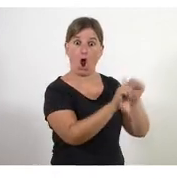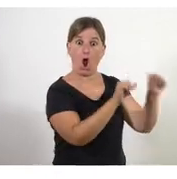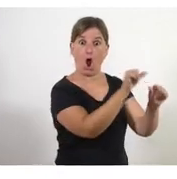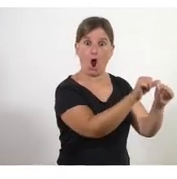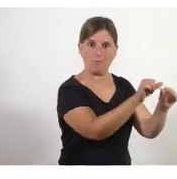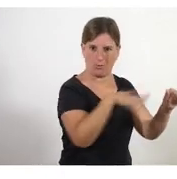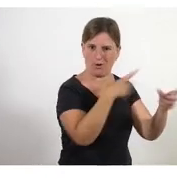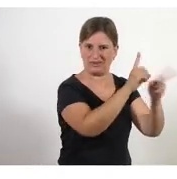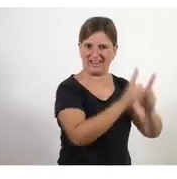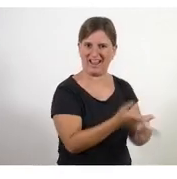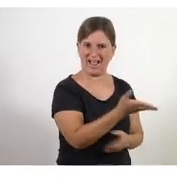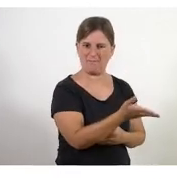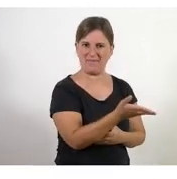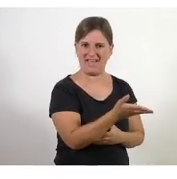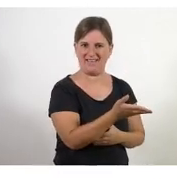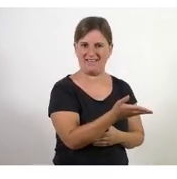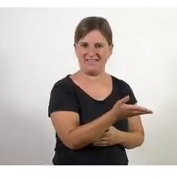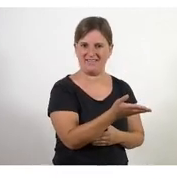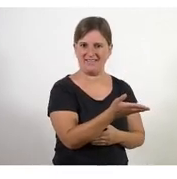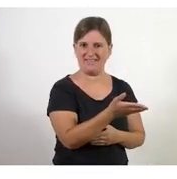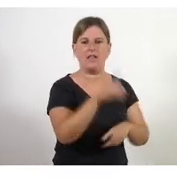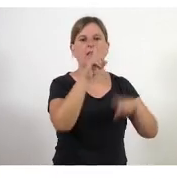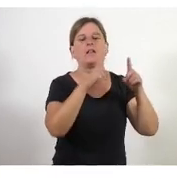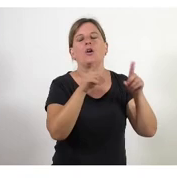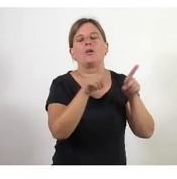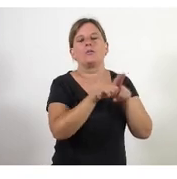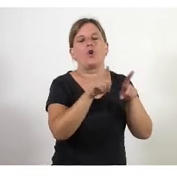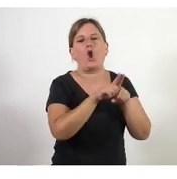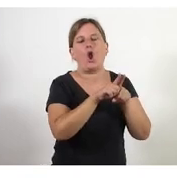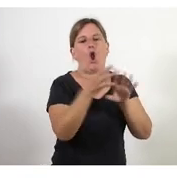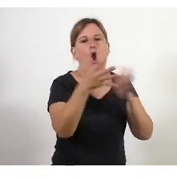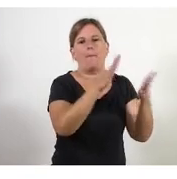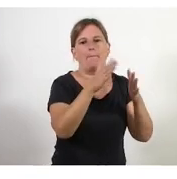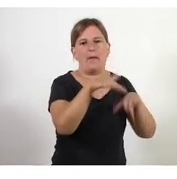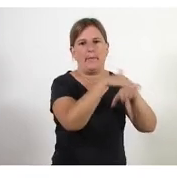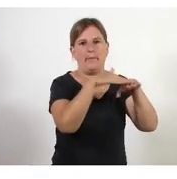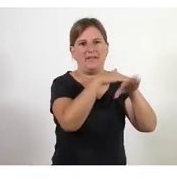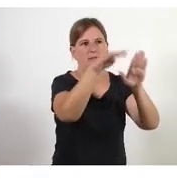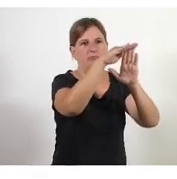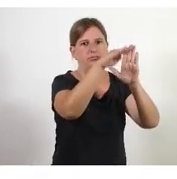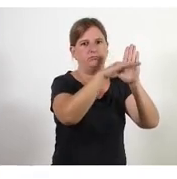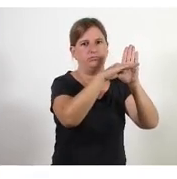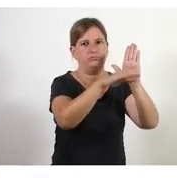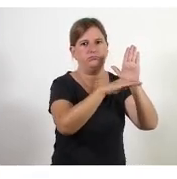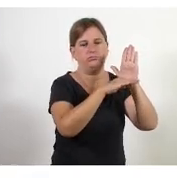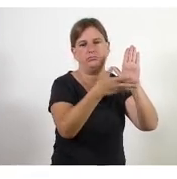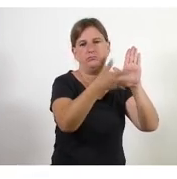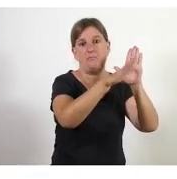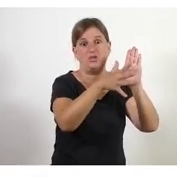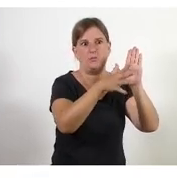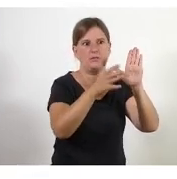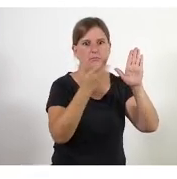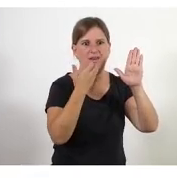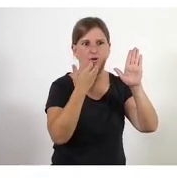sí que podem partir d'uns coms inicials m'imagino aquest projecte que el farem així però